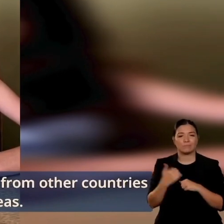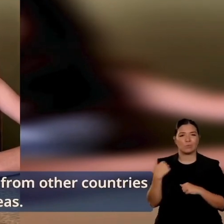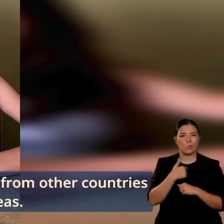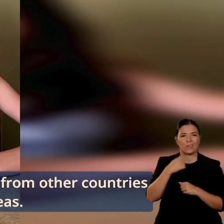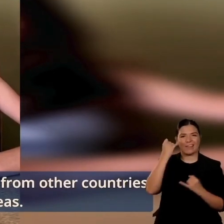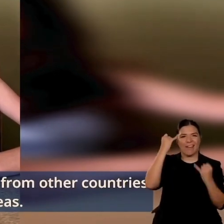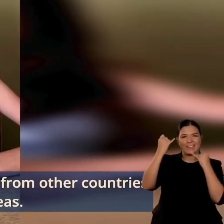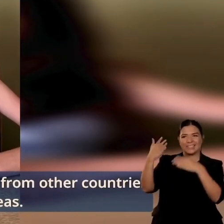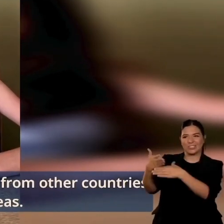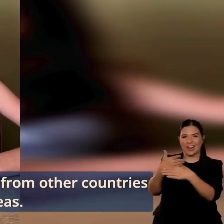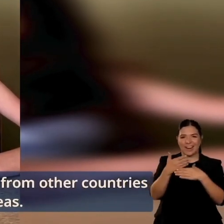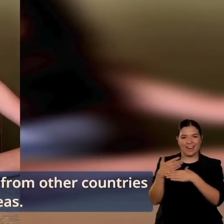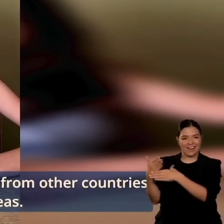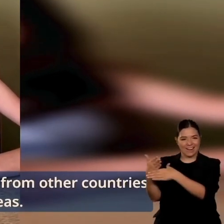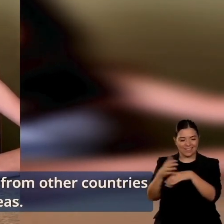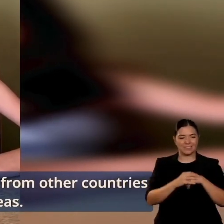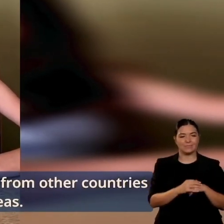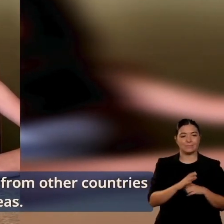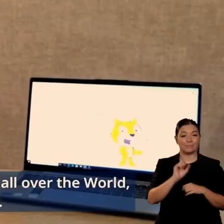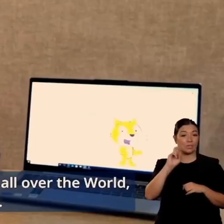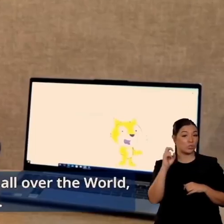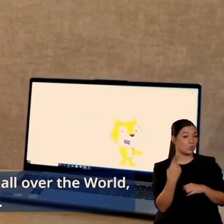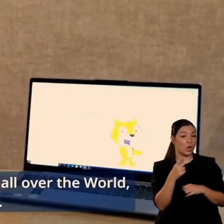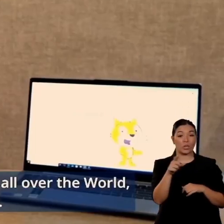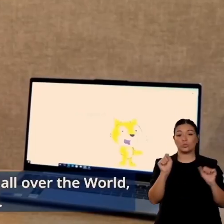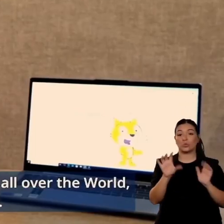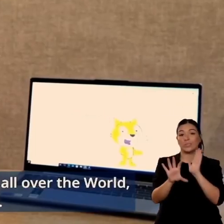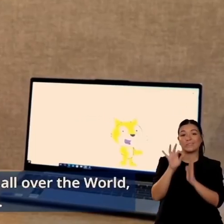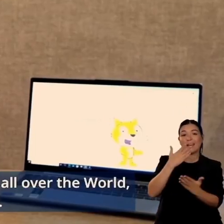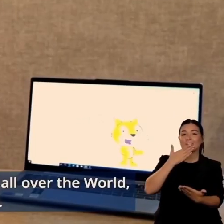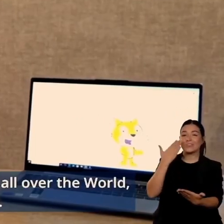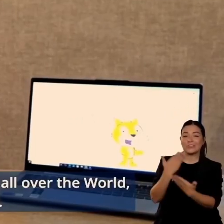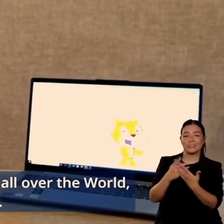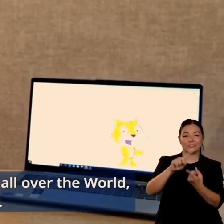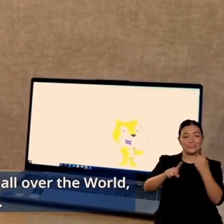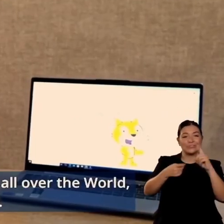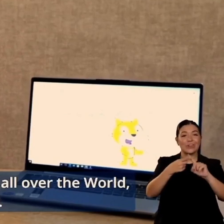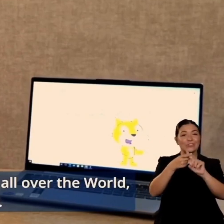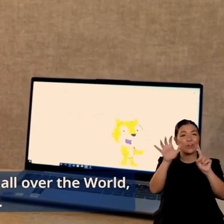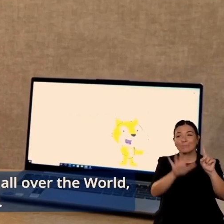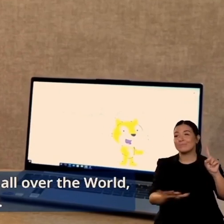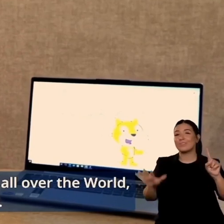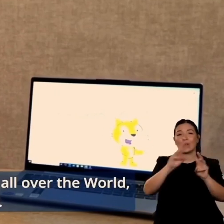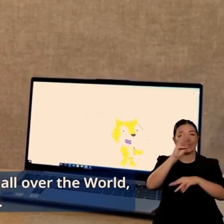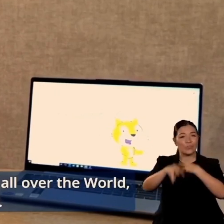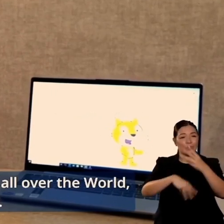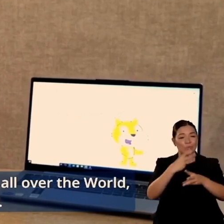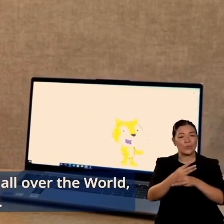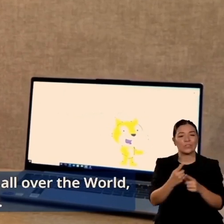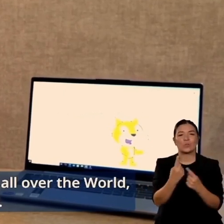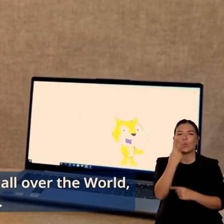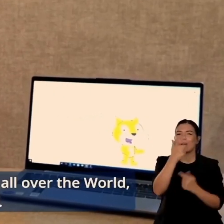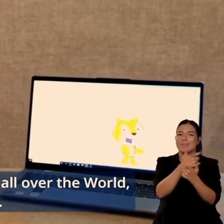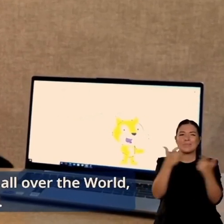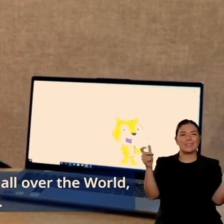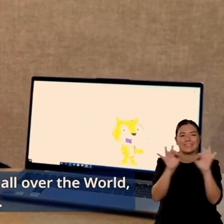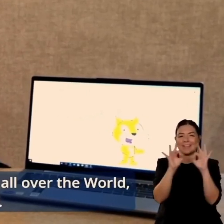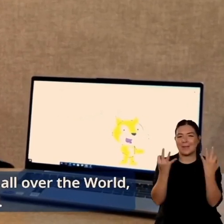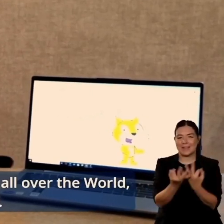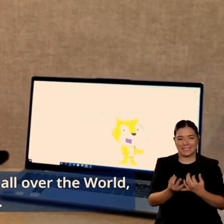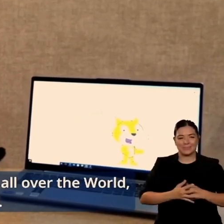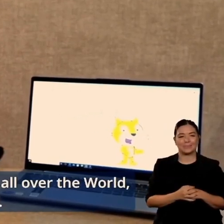credo che possiamo fare molte cose con lo Scratch. Scratch è un grande